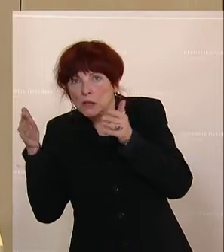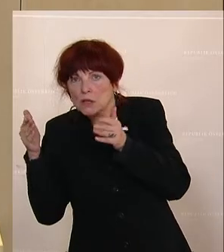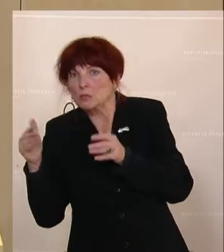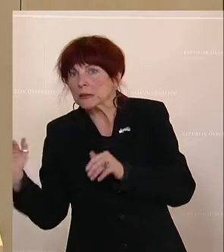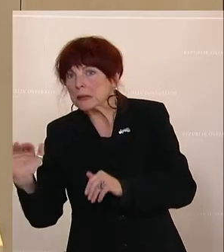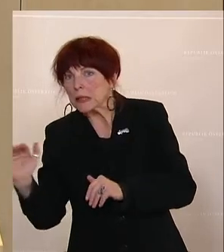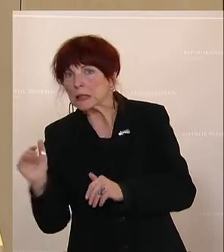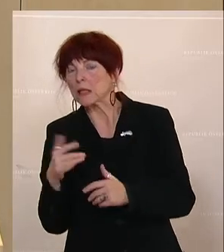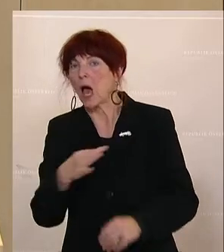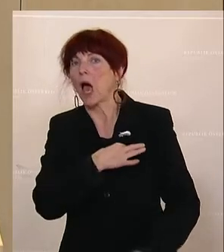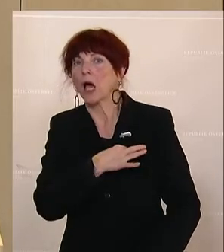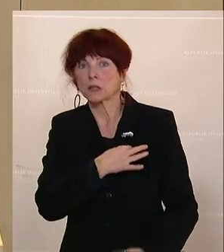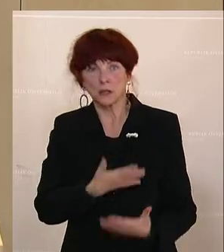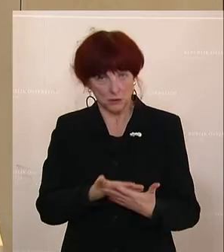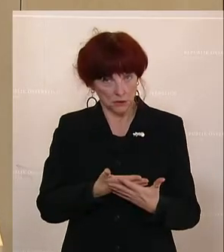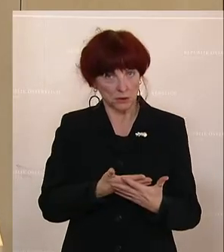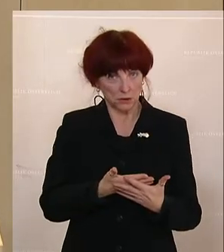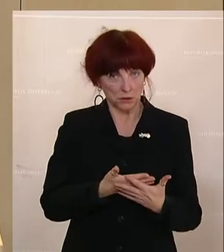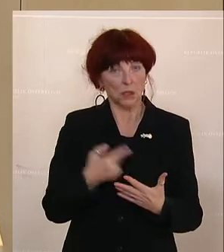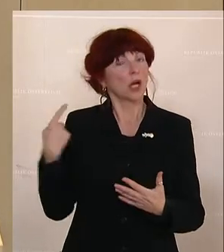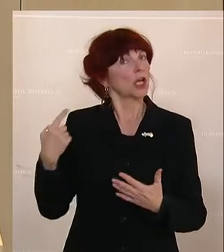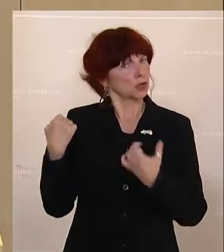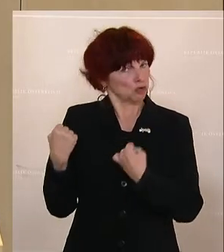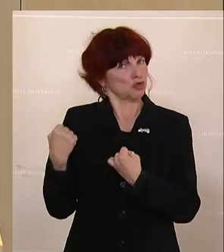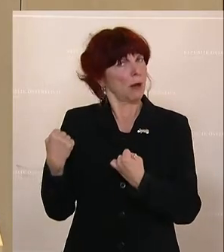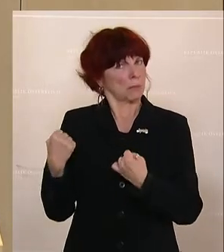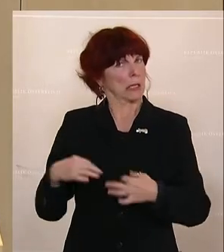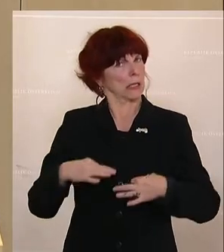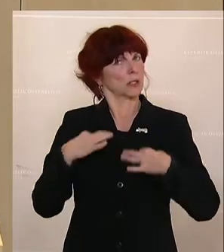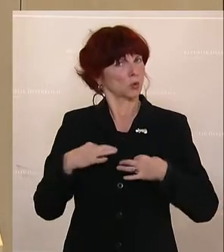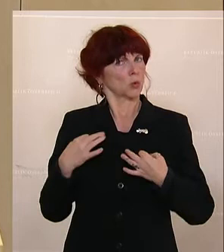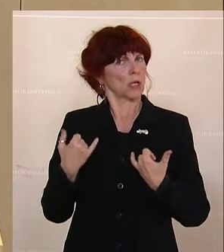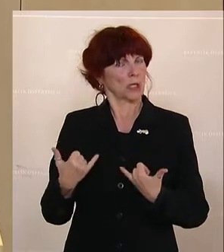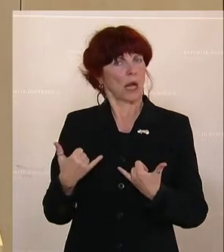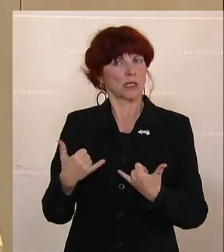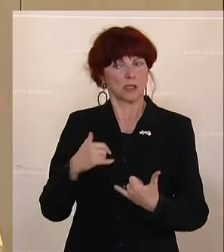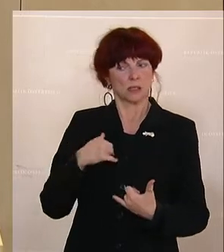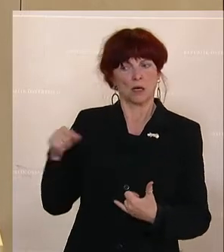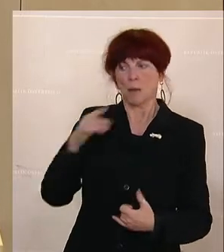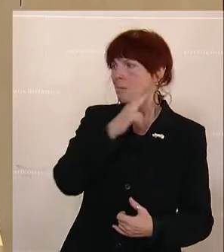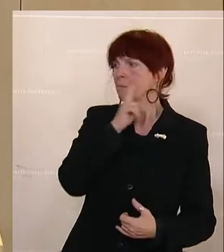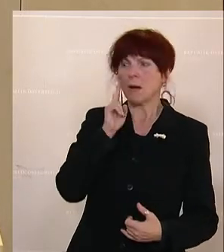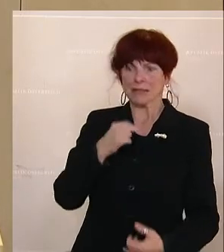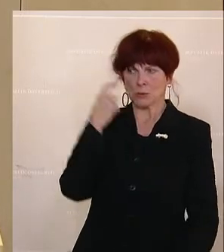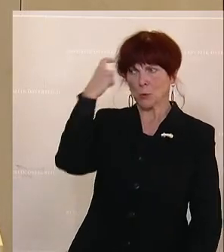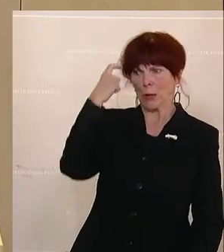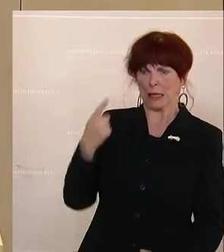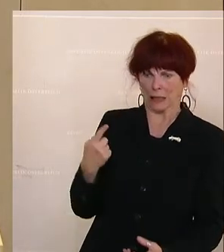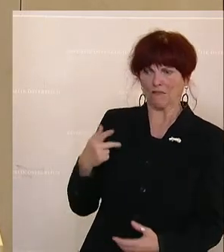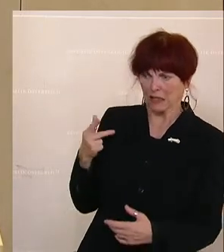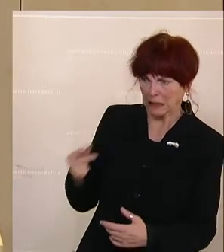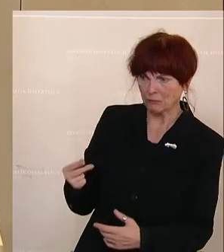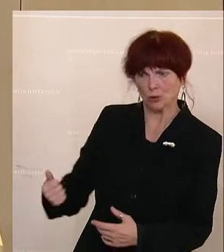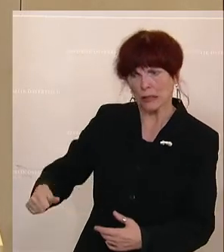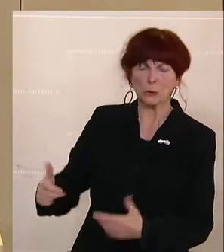er ist jetzt in einem halbwegs stabilen gesundheitlichen Zustand. Sie ist hier skeptisch. Ich habe mit einem Mitarbeiter der Verkehrsbetriebe